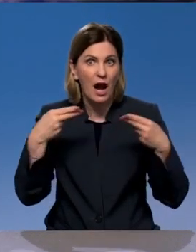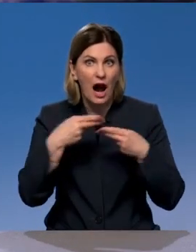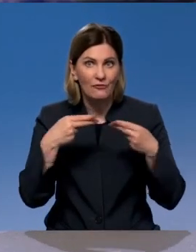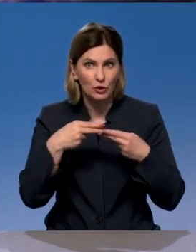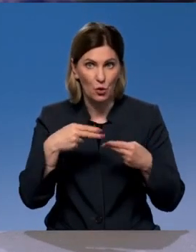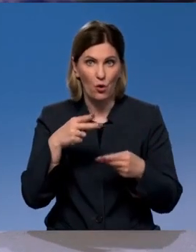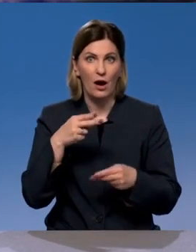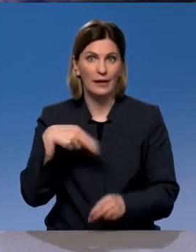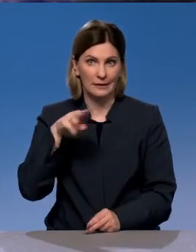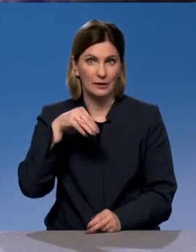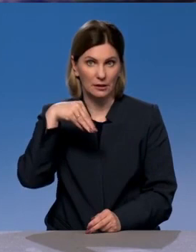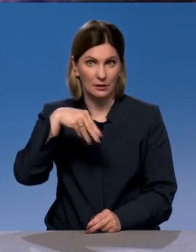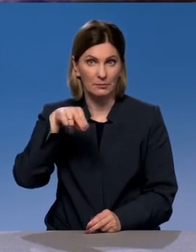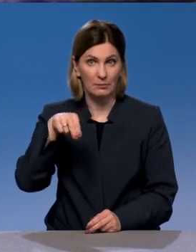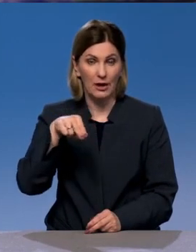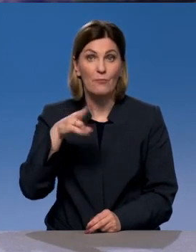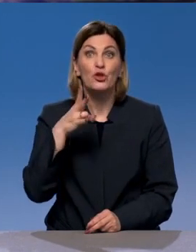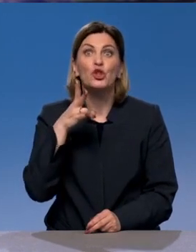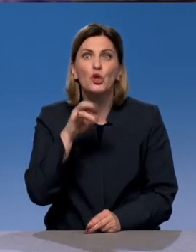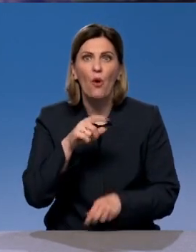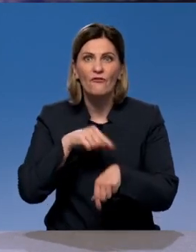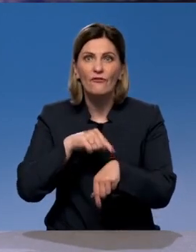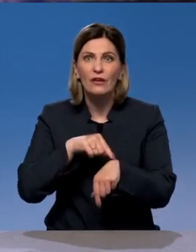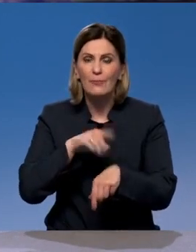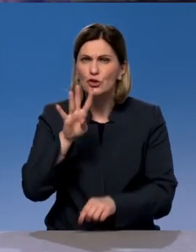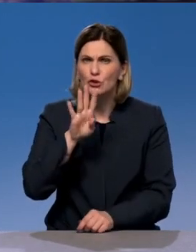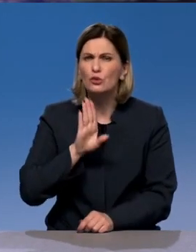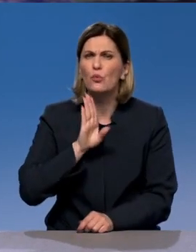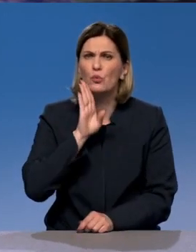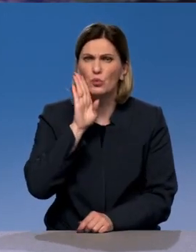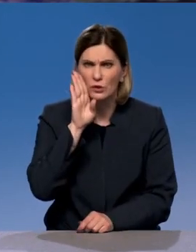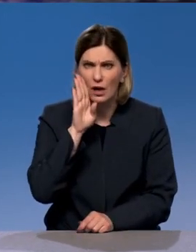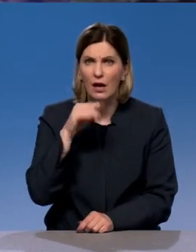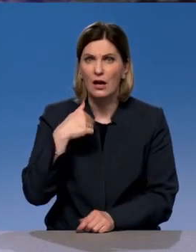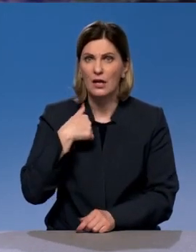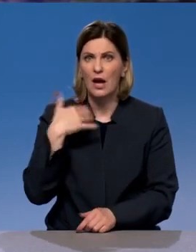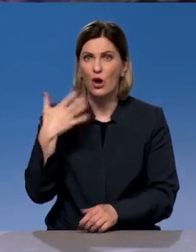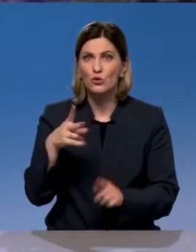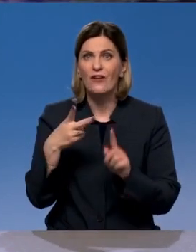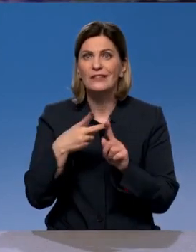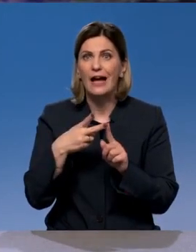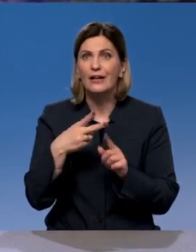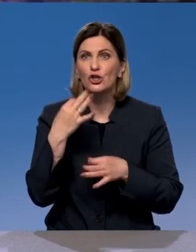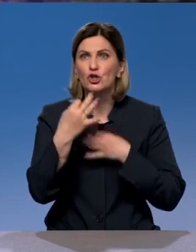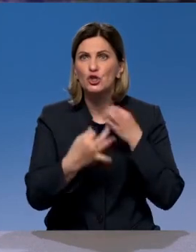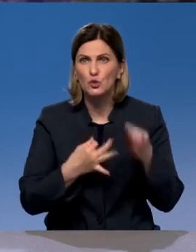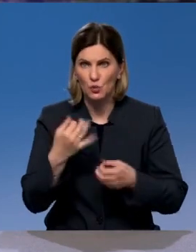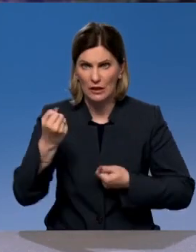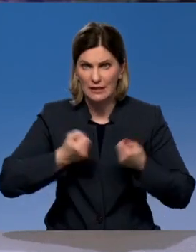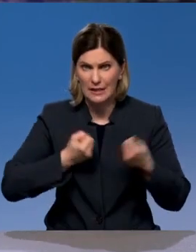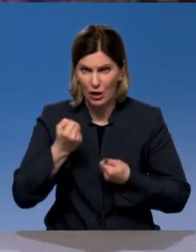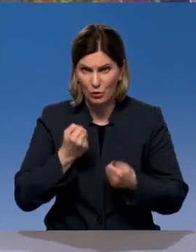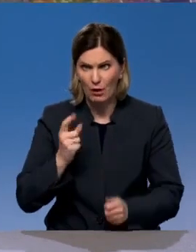Но через сколько бы туда приехало ГИБДД? Время 4 утра. Я за рулем уже фактически вторые сутки пошли. Я реально хотел спать.